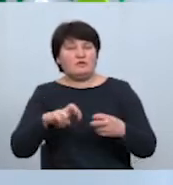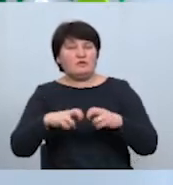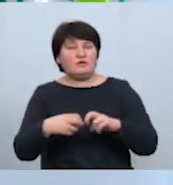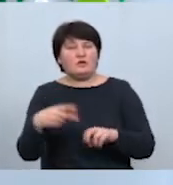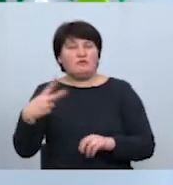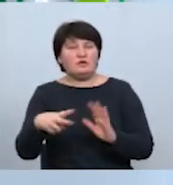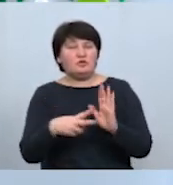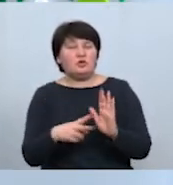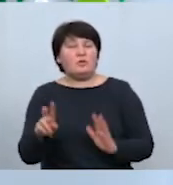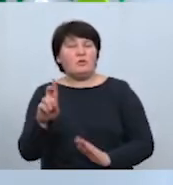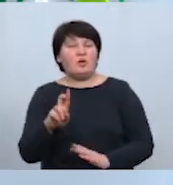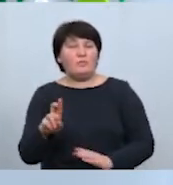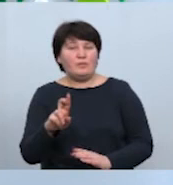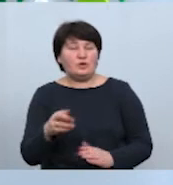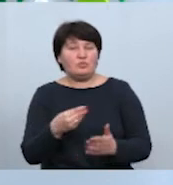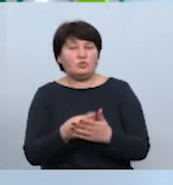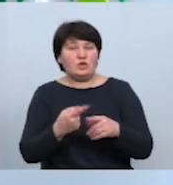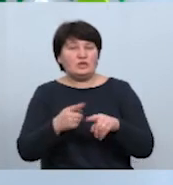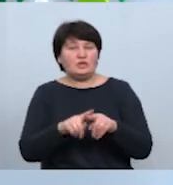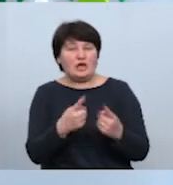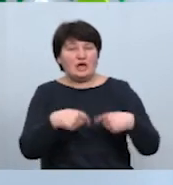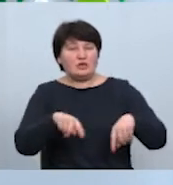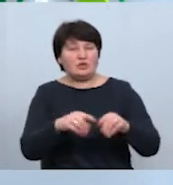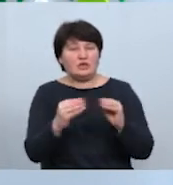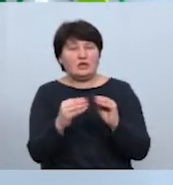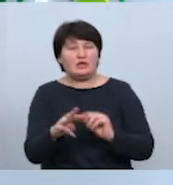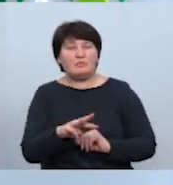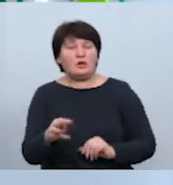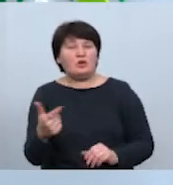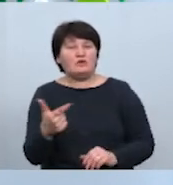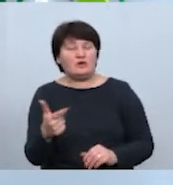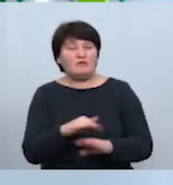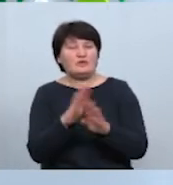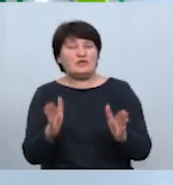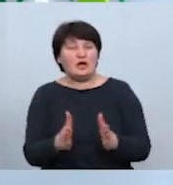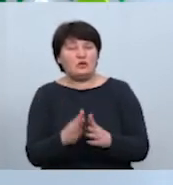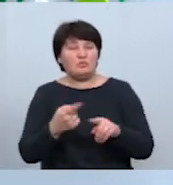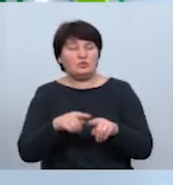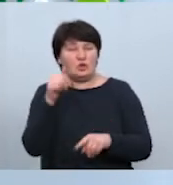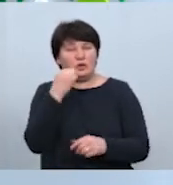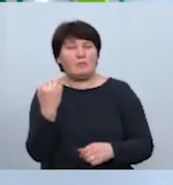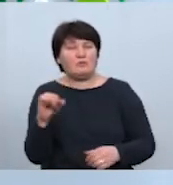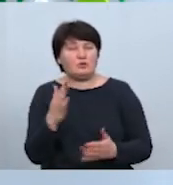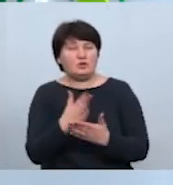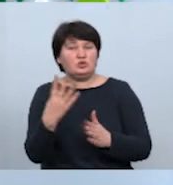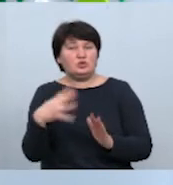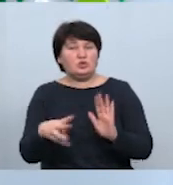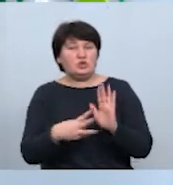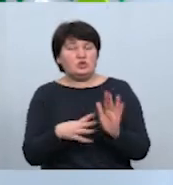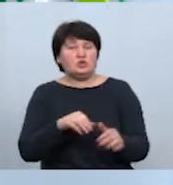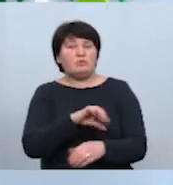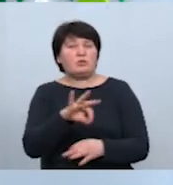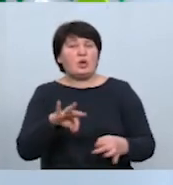27 березня. Бюджет цієї категорії становить 10 мільйонів гривень. Загалом цьогоріч переможцями стали 46 проєктів.